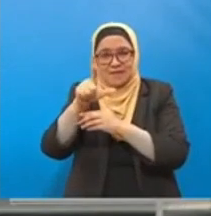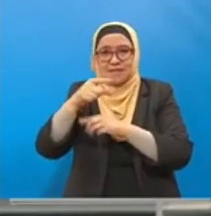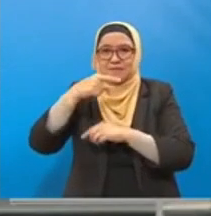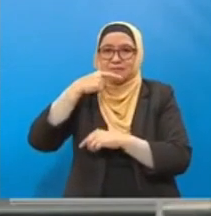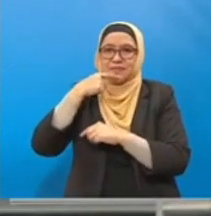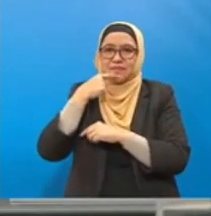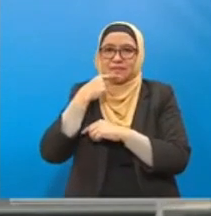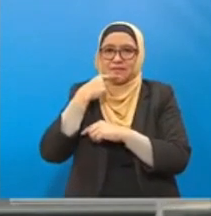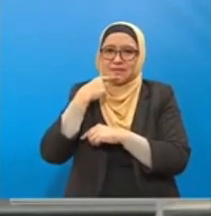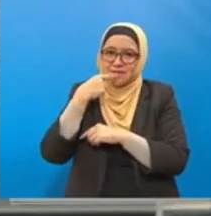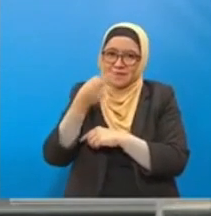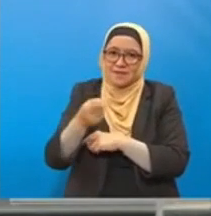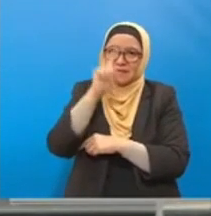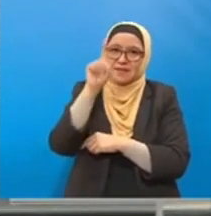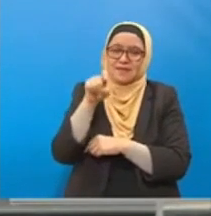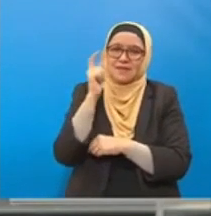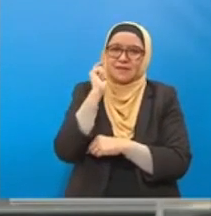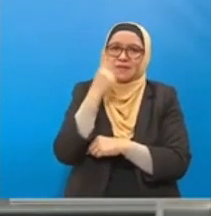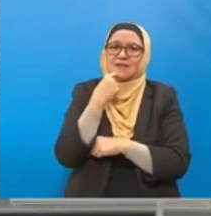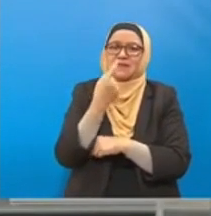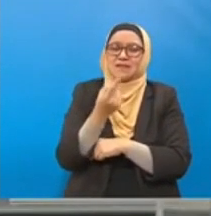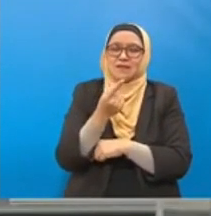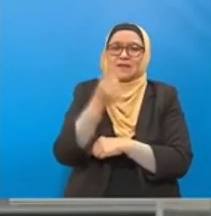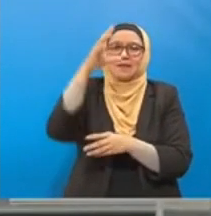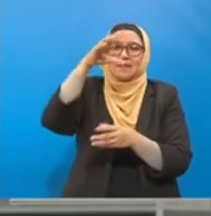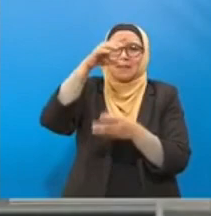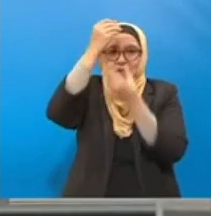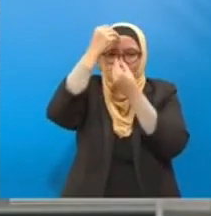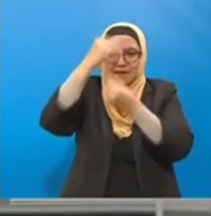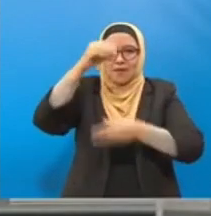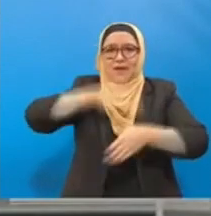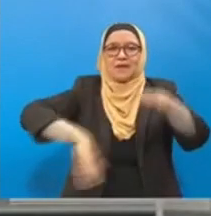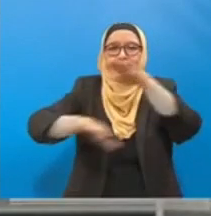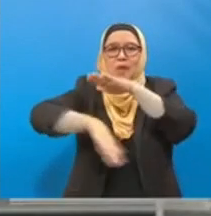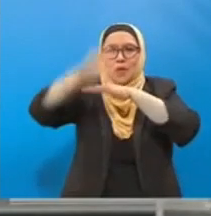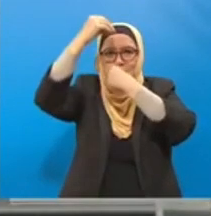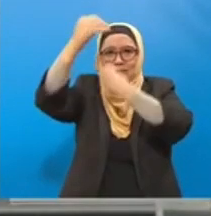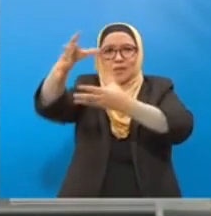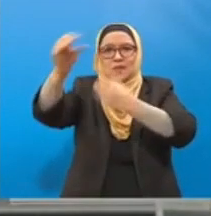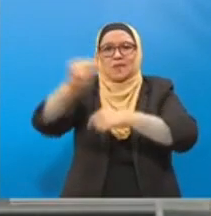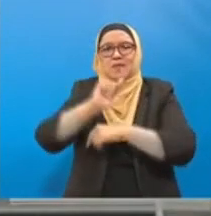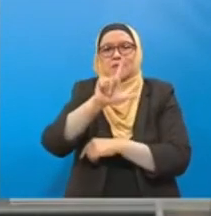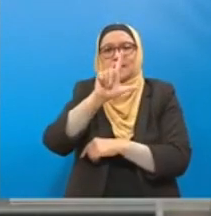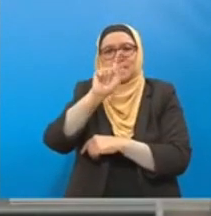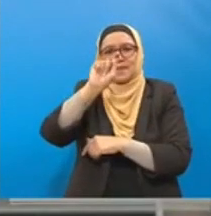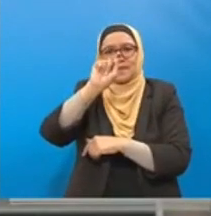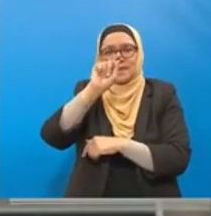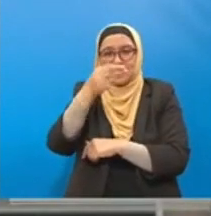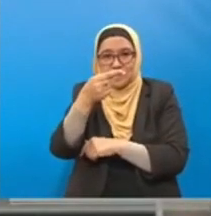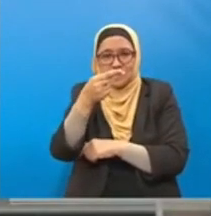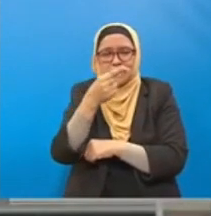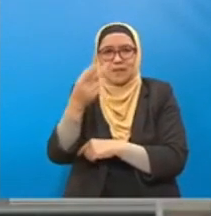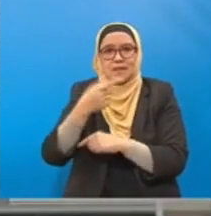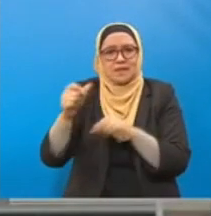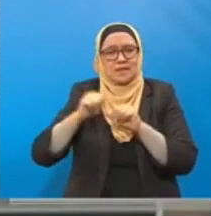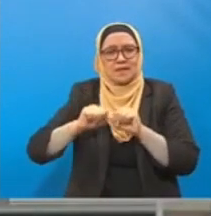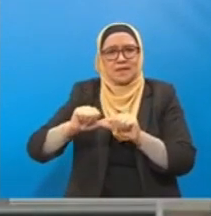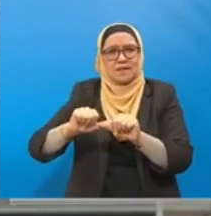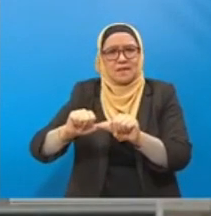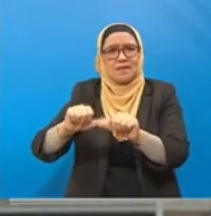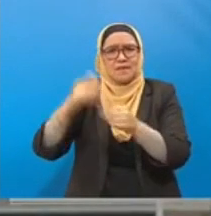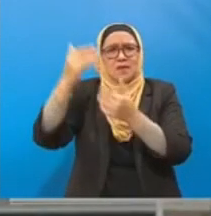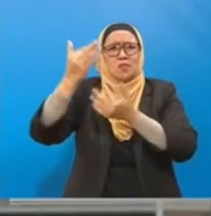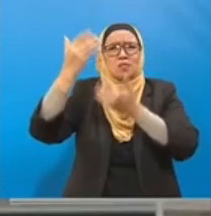pemakluman pihak lembaga tabung haji dan kita masih lagi menunggu kebenaran